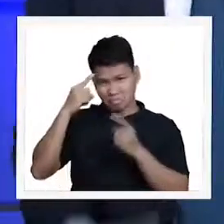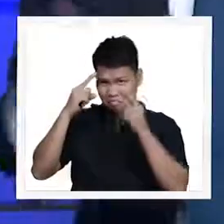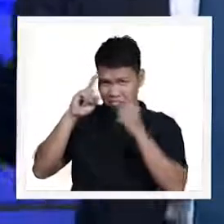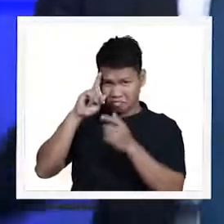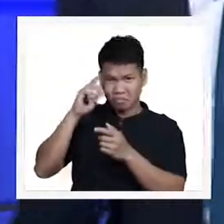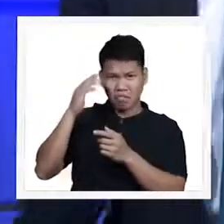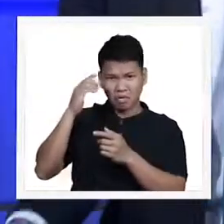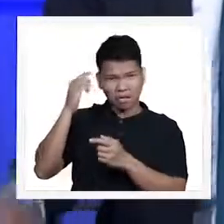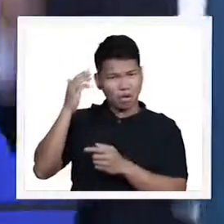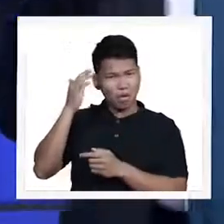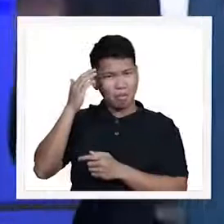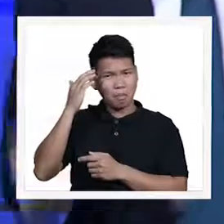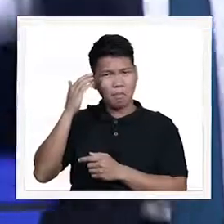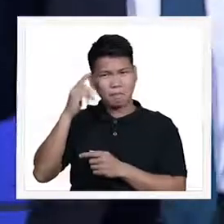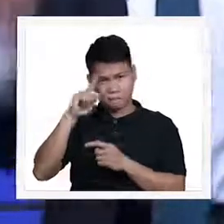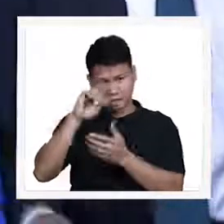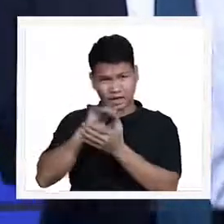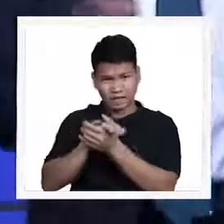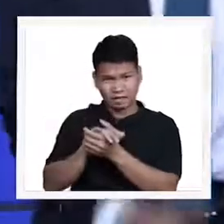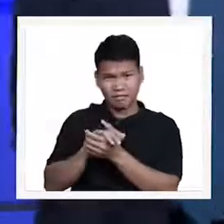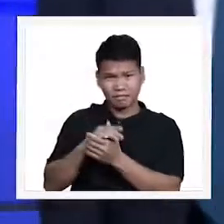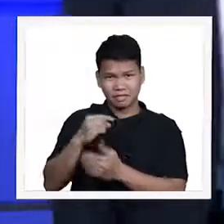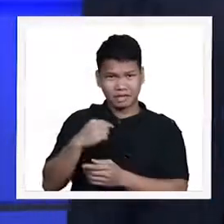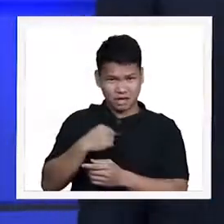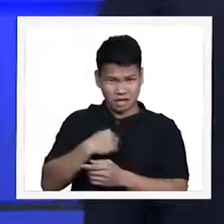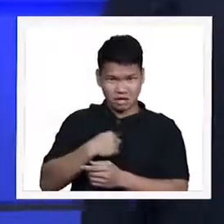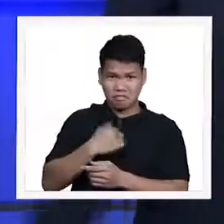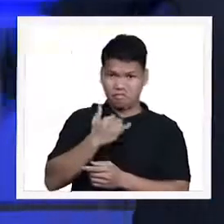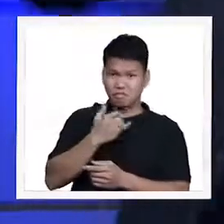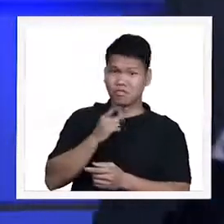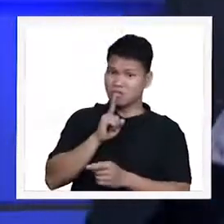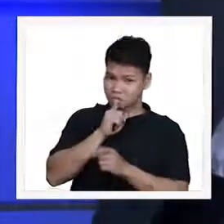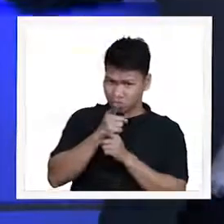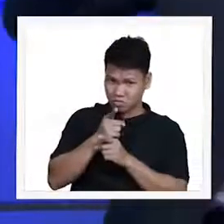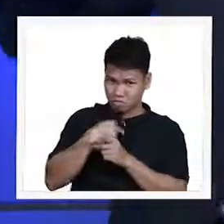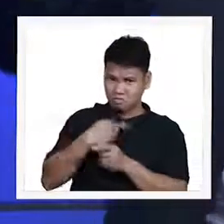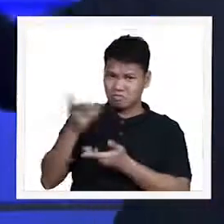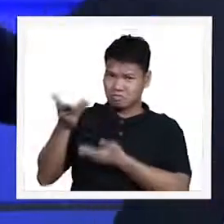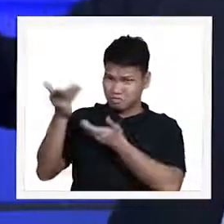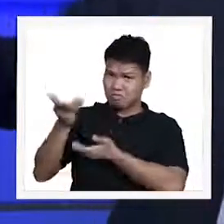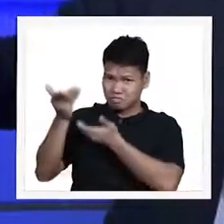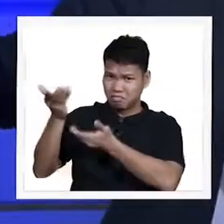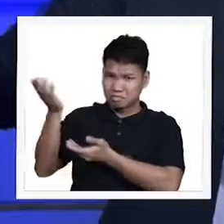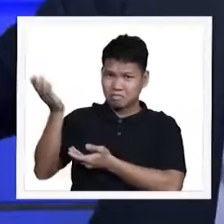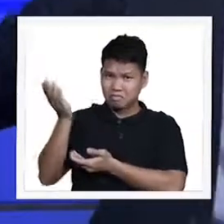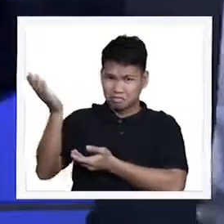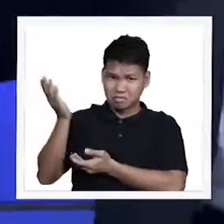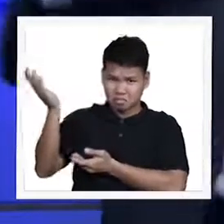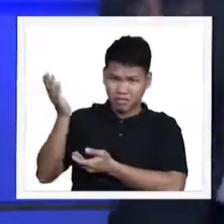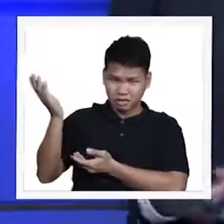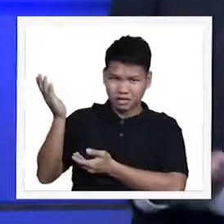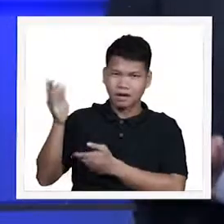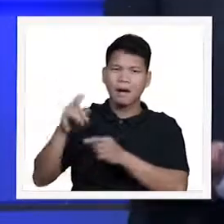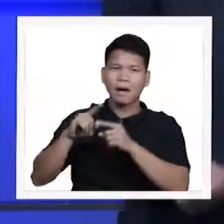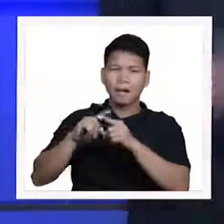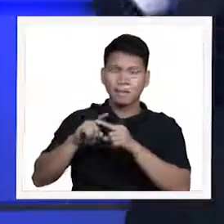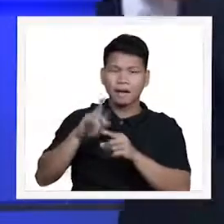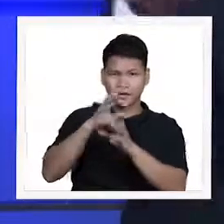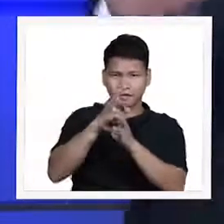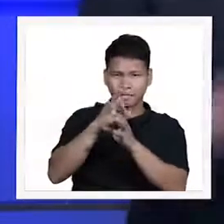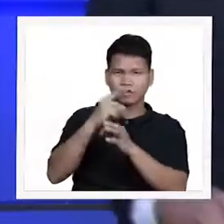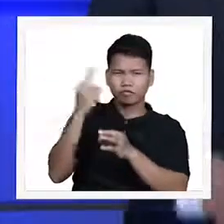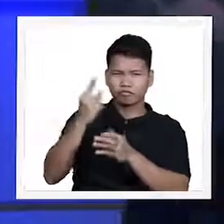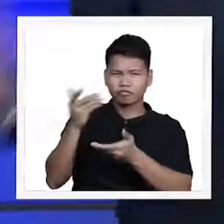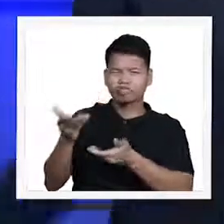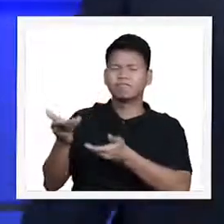sa atin that is not faith. Faith is not telling God what I want and believing He